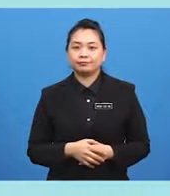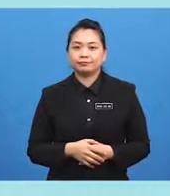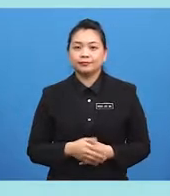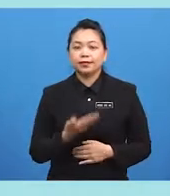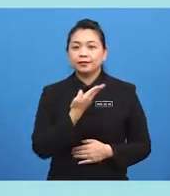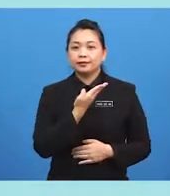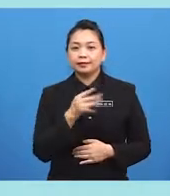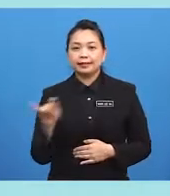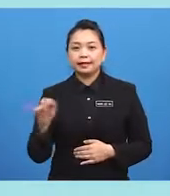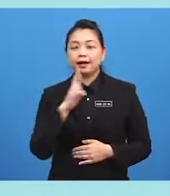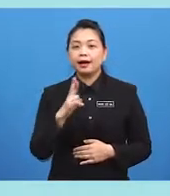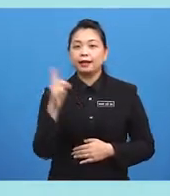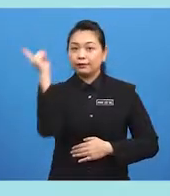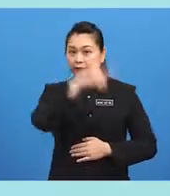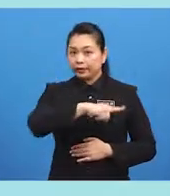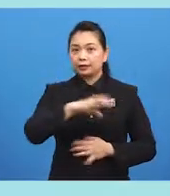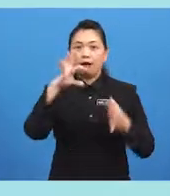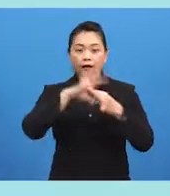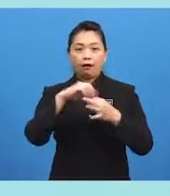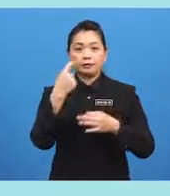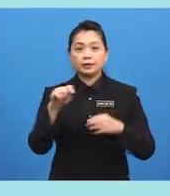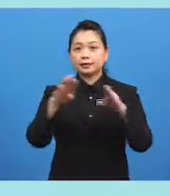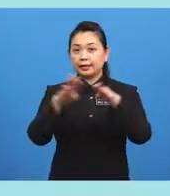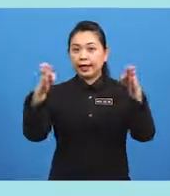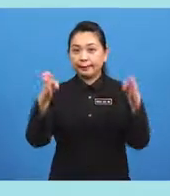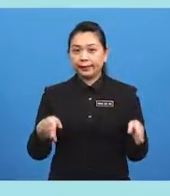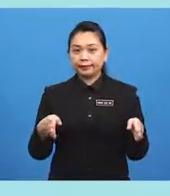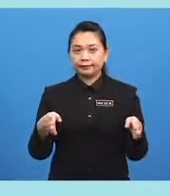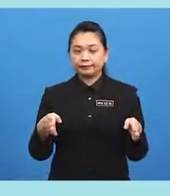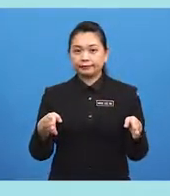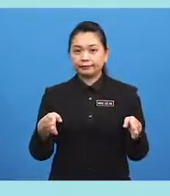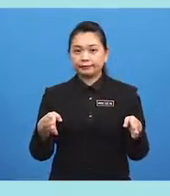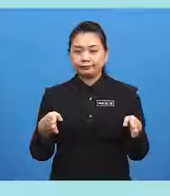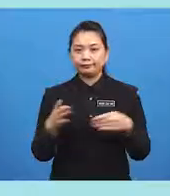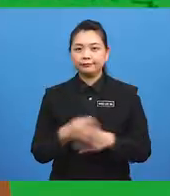They are... ...in front of... ...the table. ...